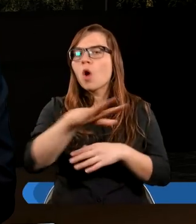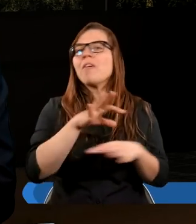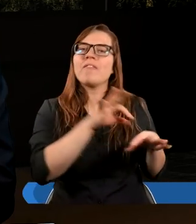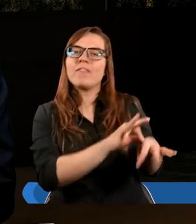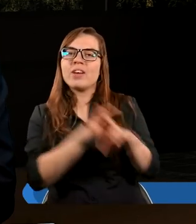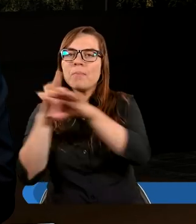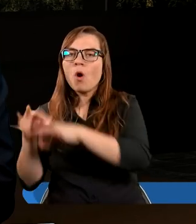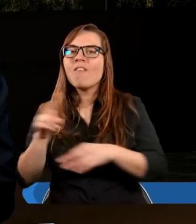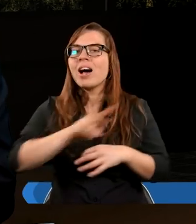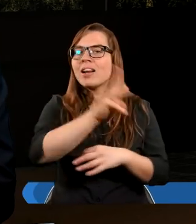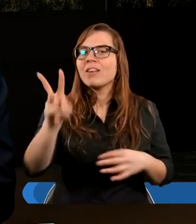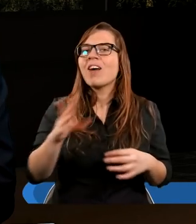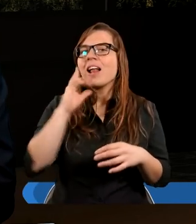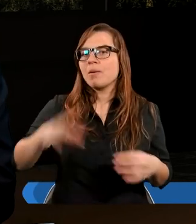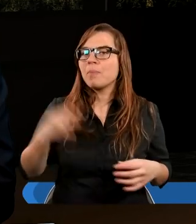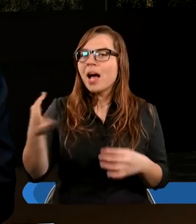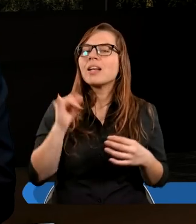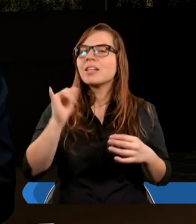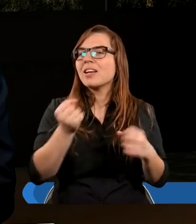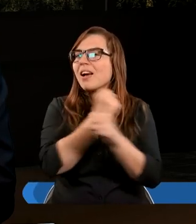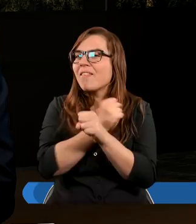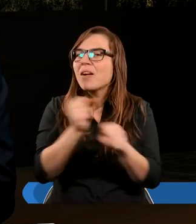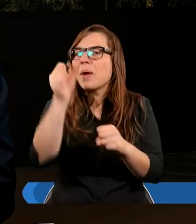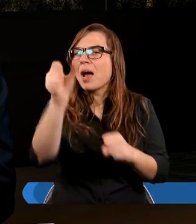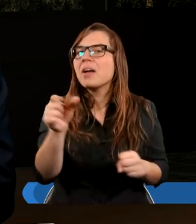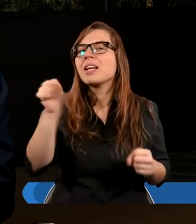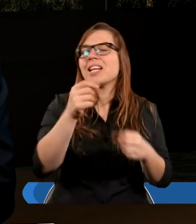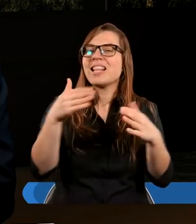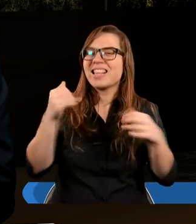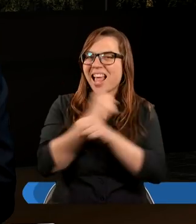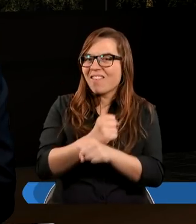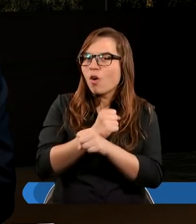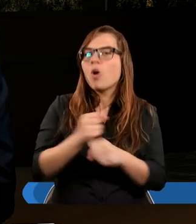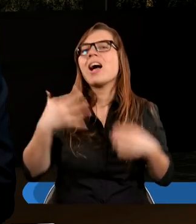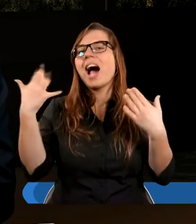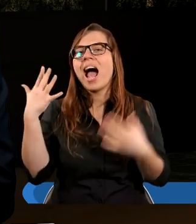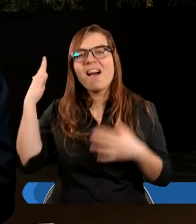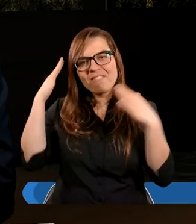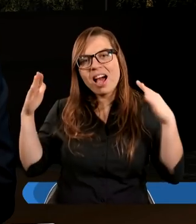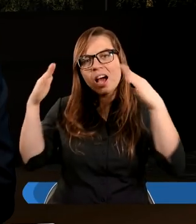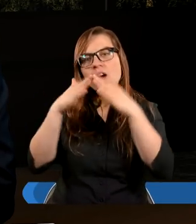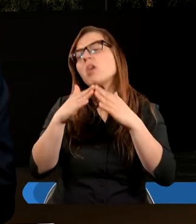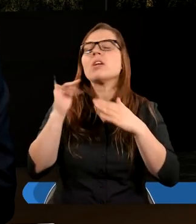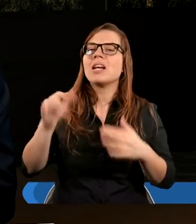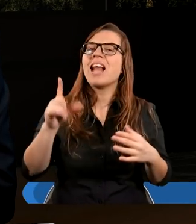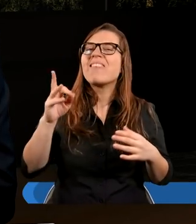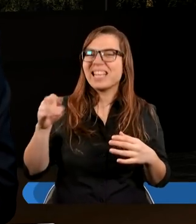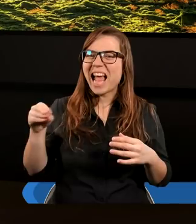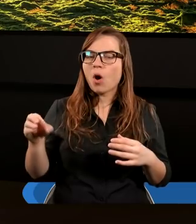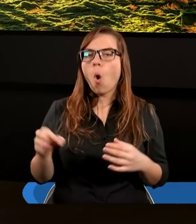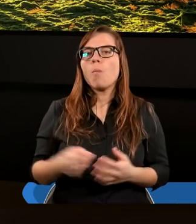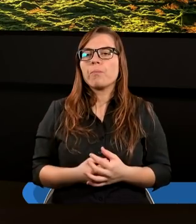wyprowadził Was Pan możną ręką i wybawił Cię z domu niewoli, z ręki Faraona, króla egipskiego.